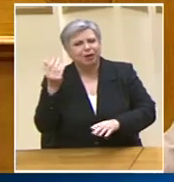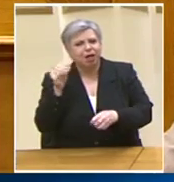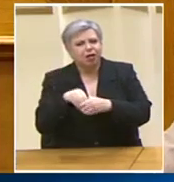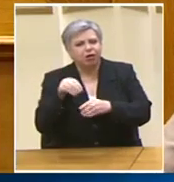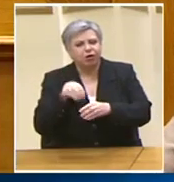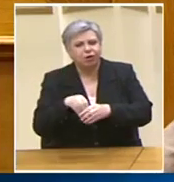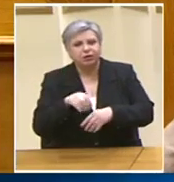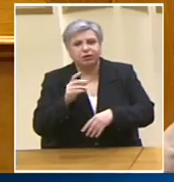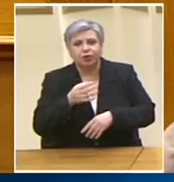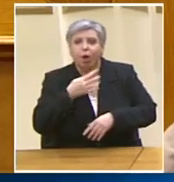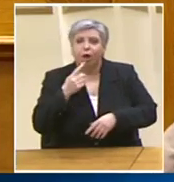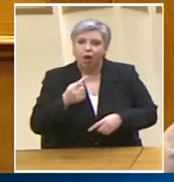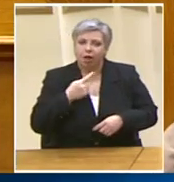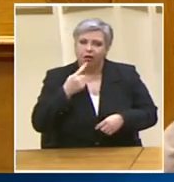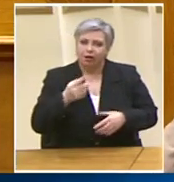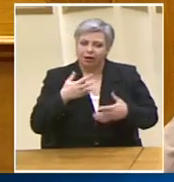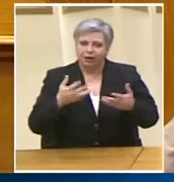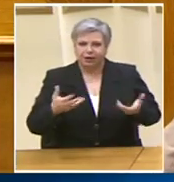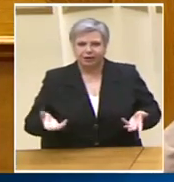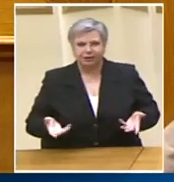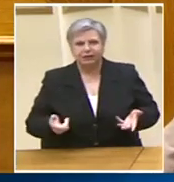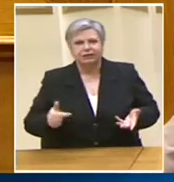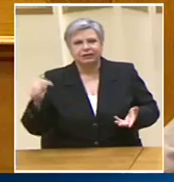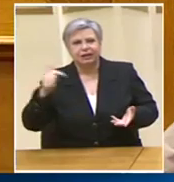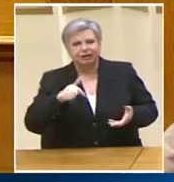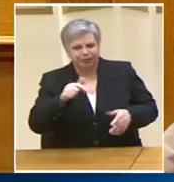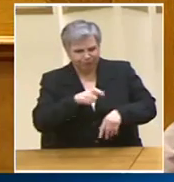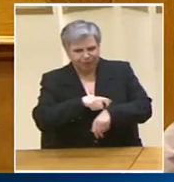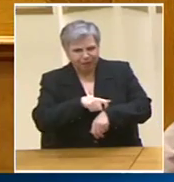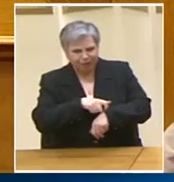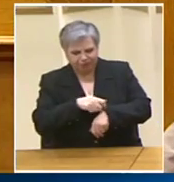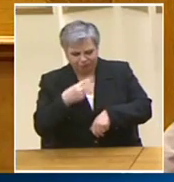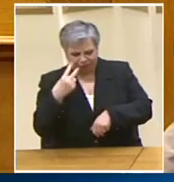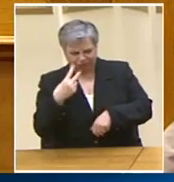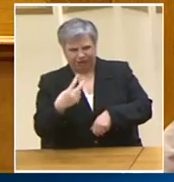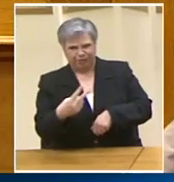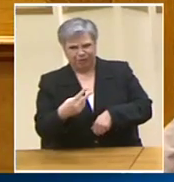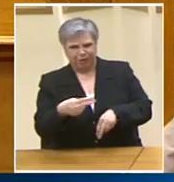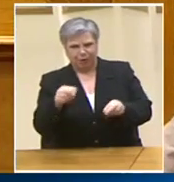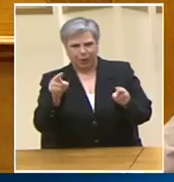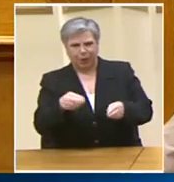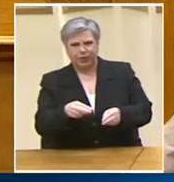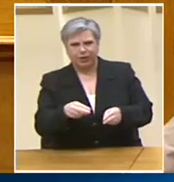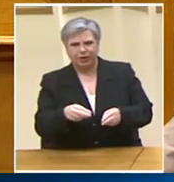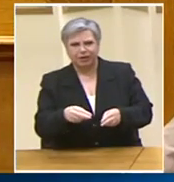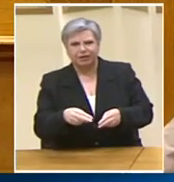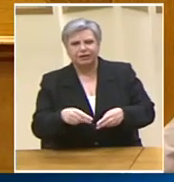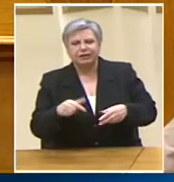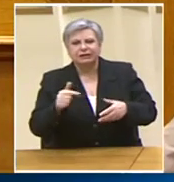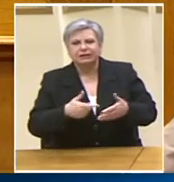μεγάλη σας ετοιμότητα Να αλλάξετε τη φορολογική και οικονομική πολιτική Καμία διαπραγμάτευση